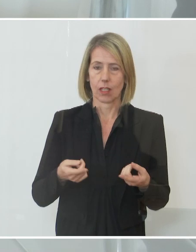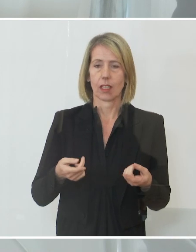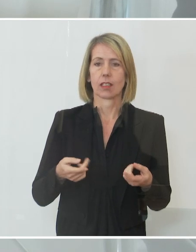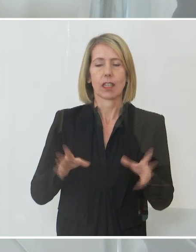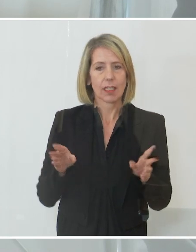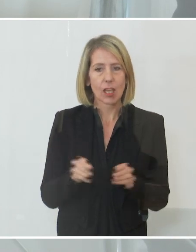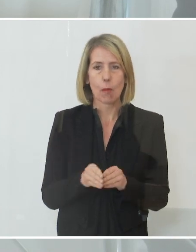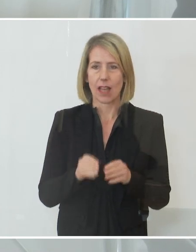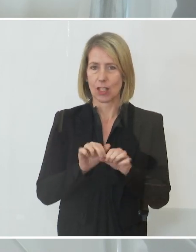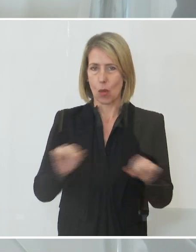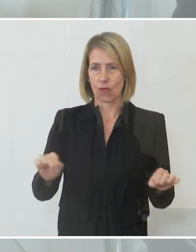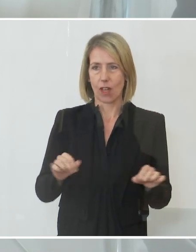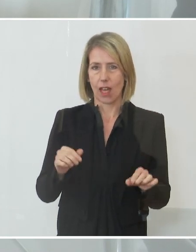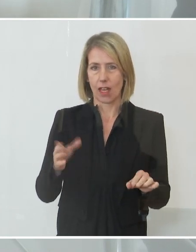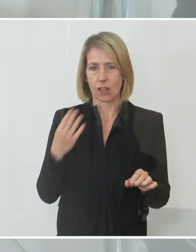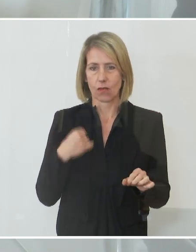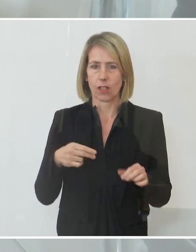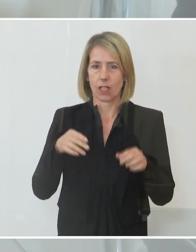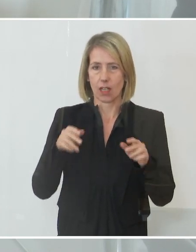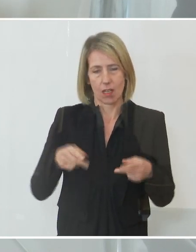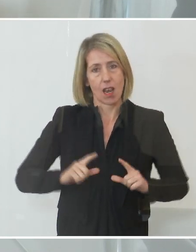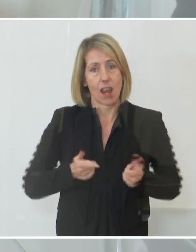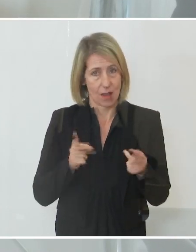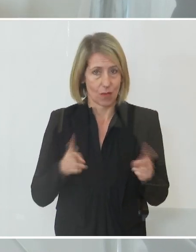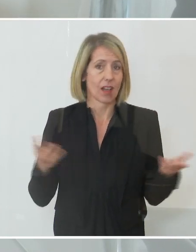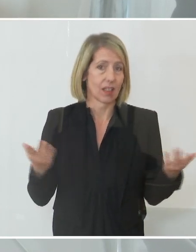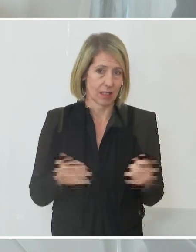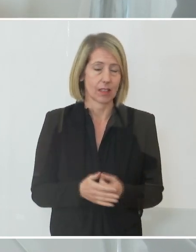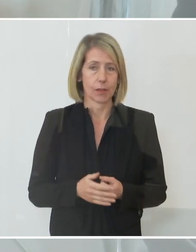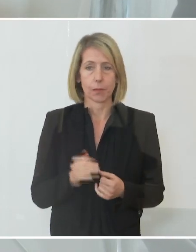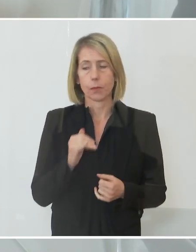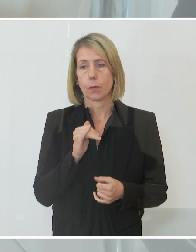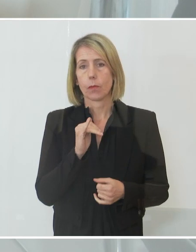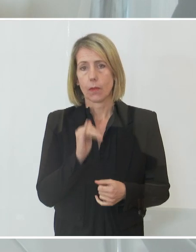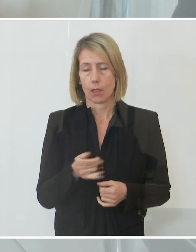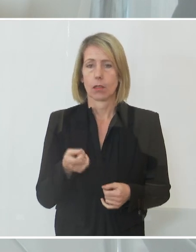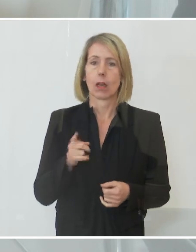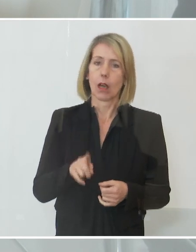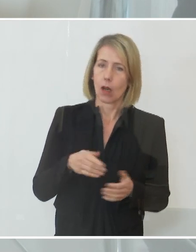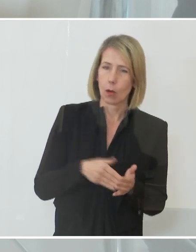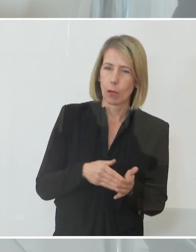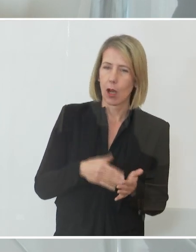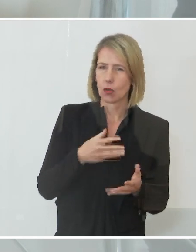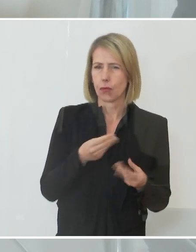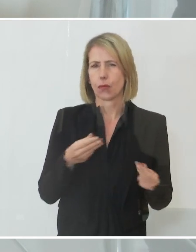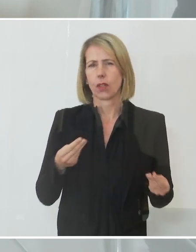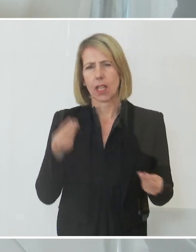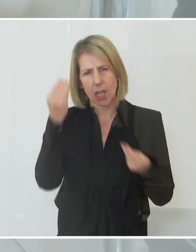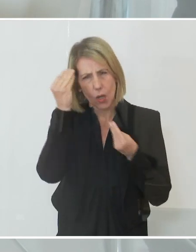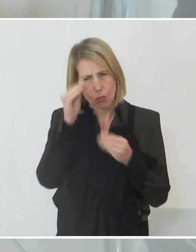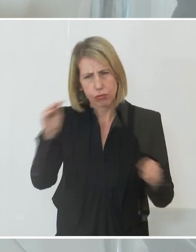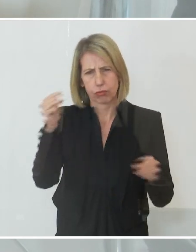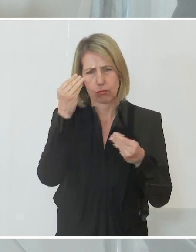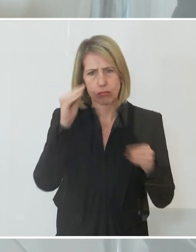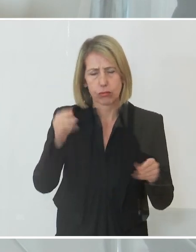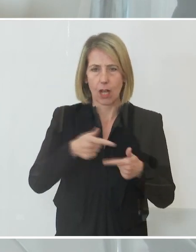gemeinsame Freiheit auch tatsächlich gelebt werden kann. Und ja, es braucht noch nach wie vor viel Überzeugung, die